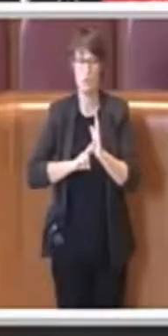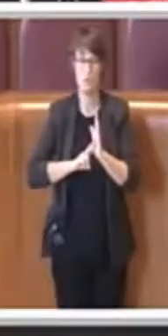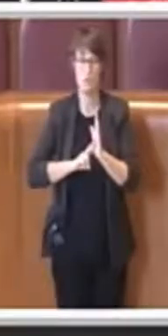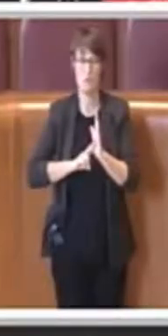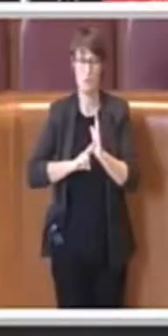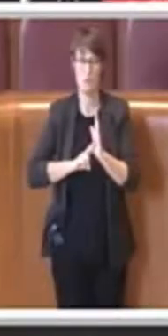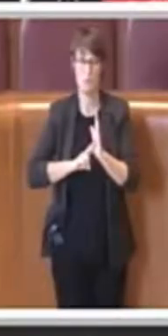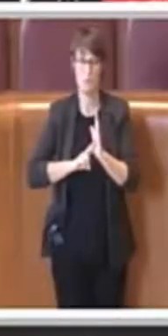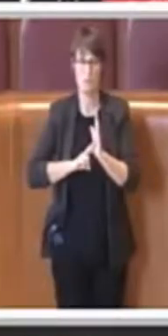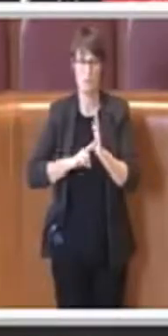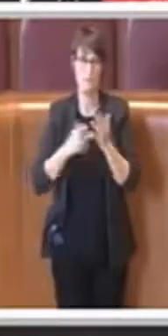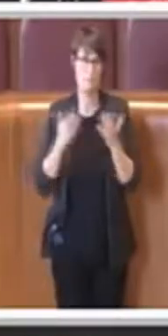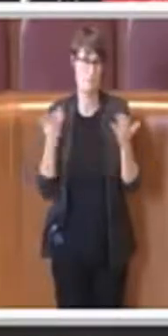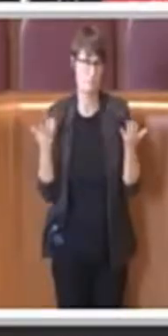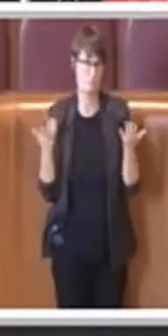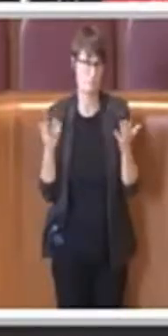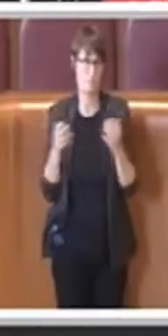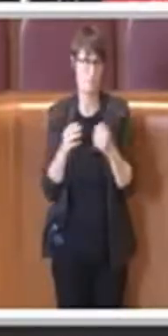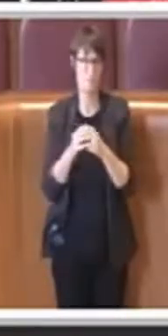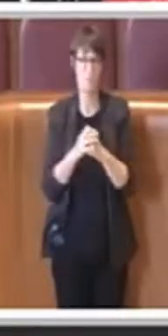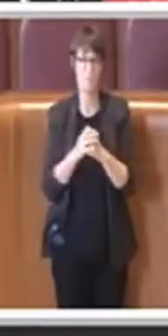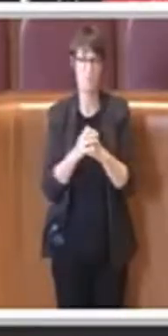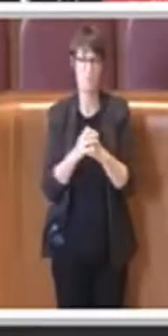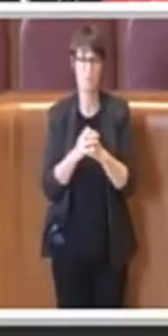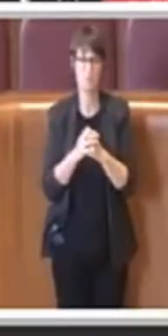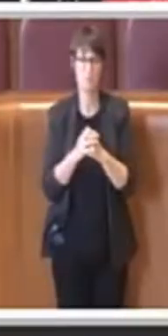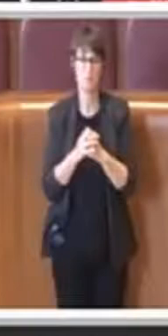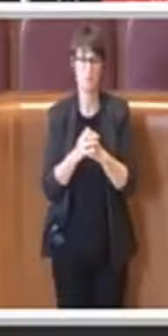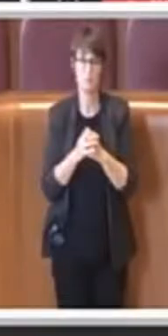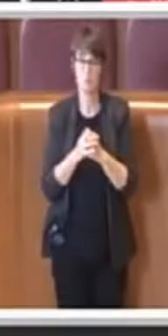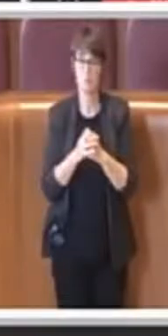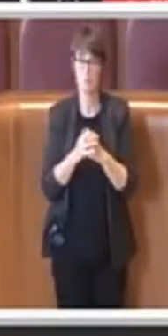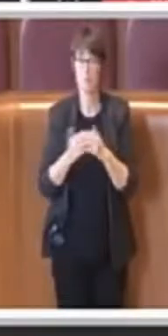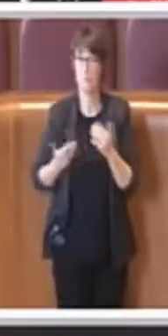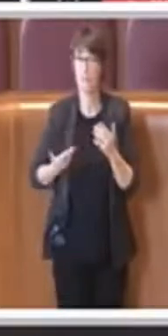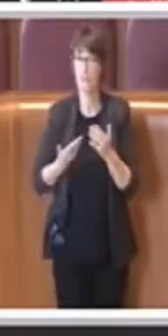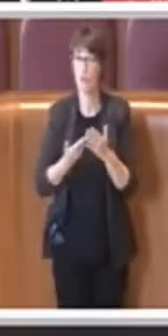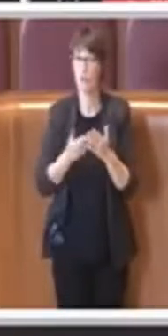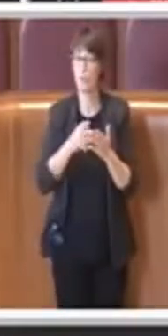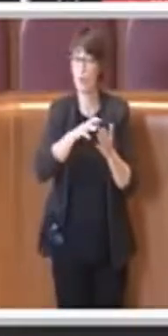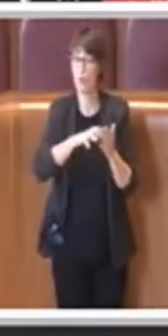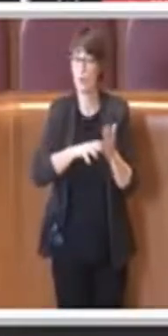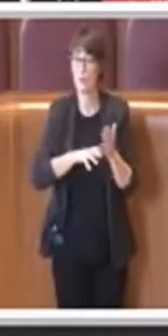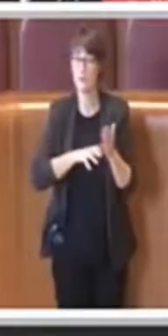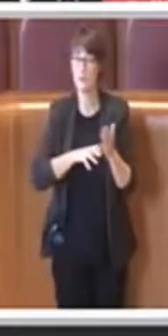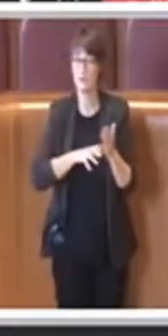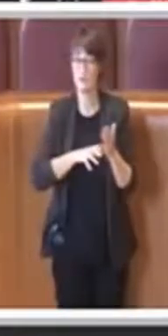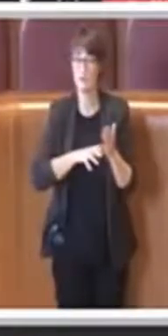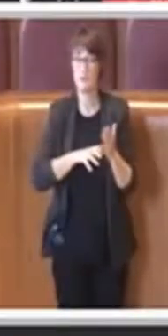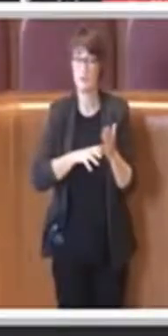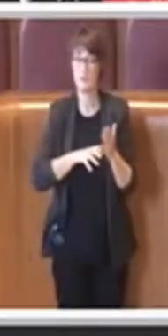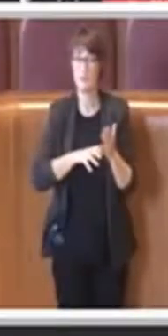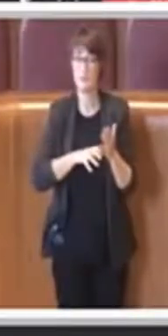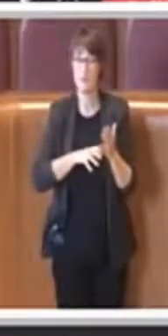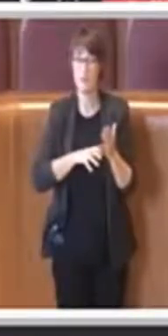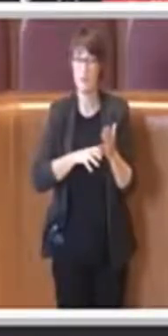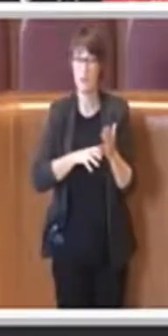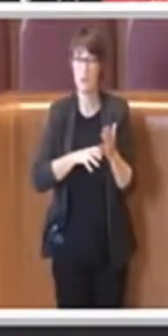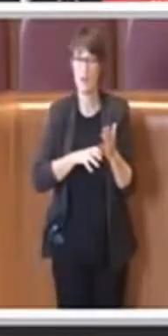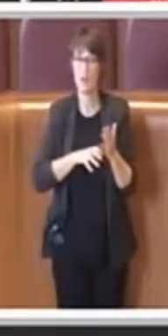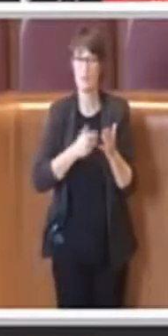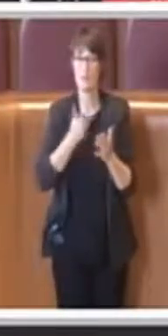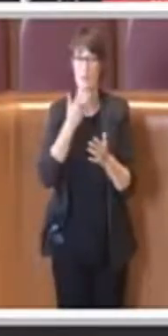In buona sostanza, con questa proposta, noi andiamo ad adeguare la disciplina del